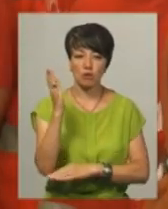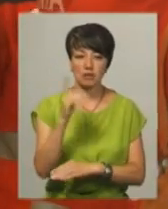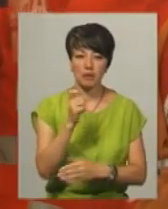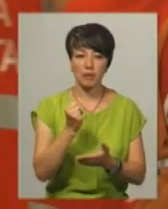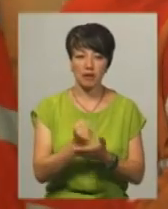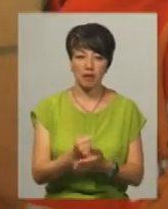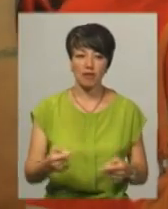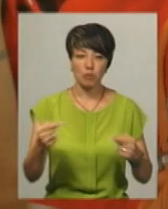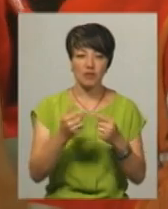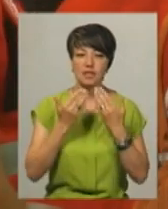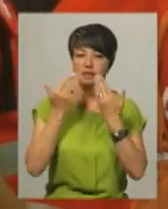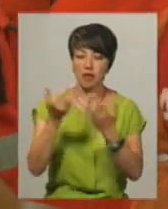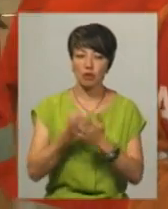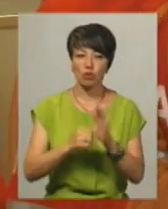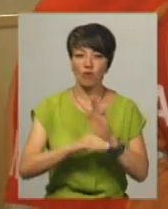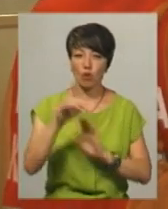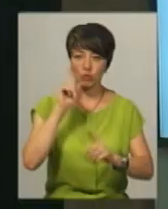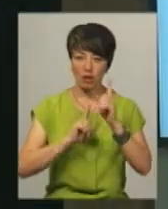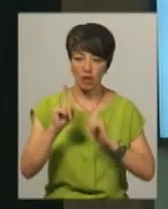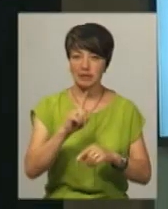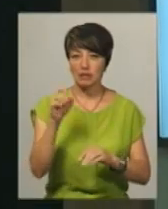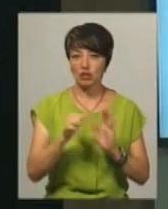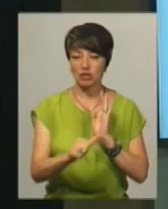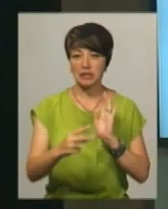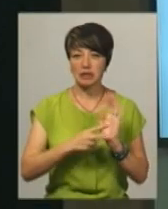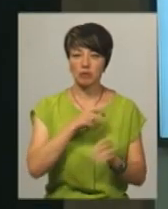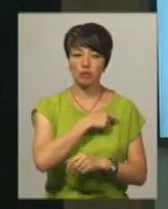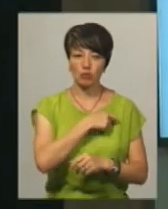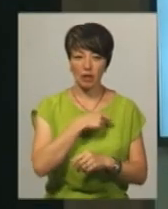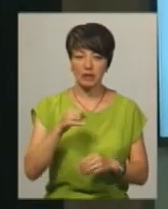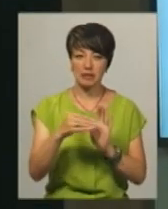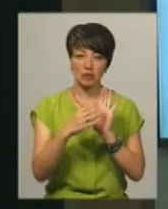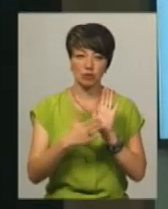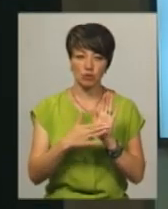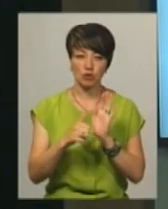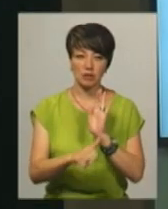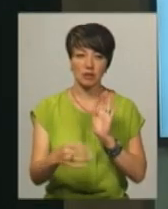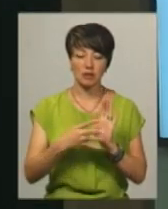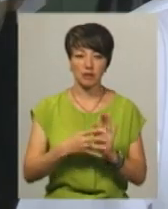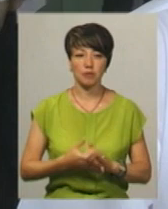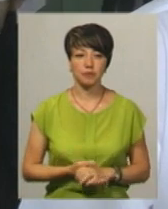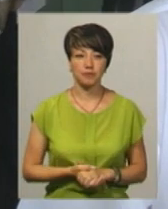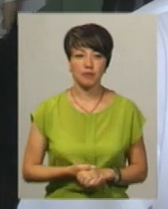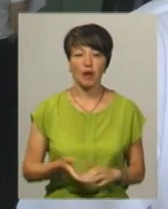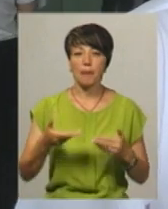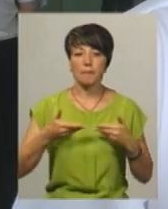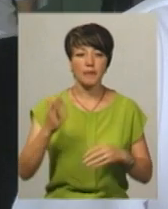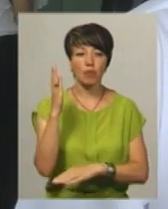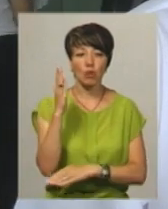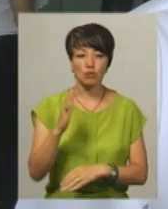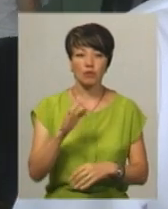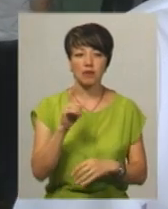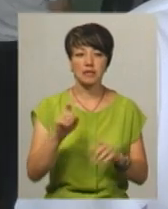прийняття відповідного звернення до Верховної Ради. За 67 депутатів із зареєстрованих 69. Ми проголосували,